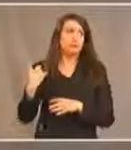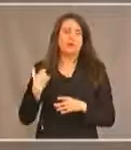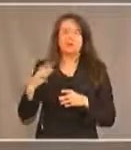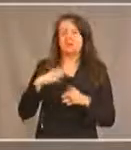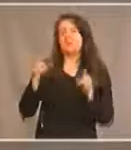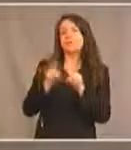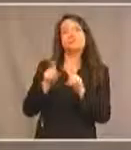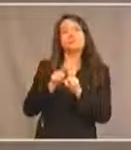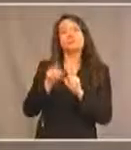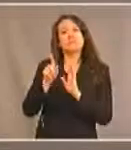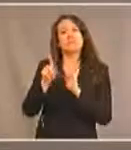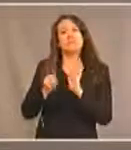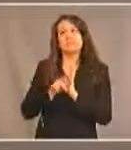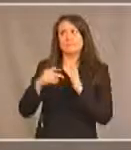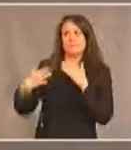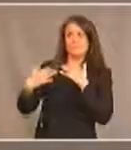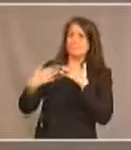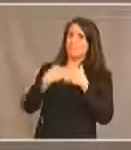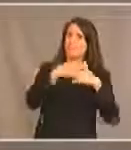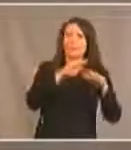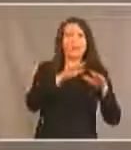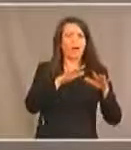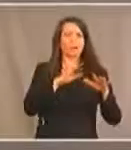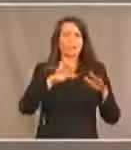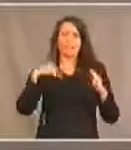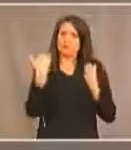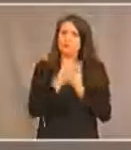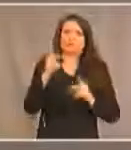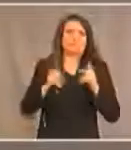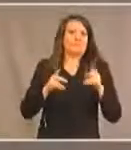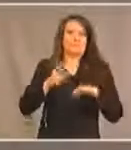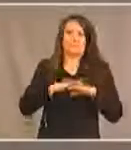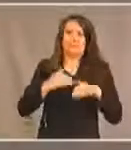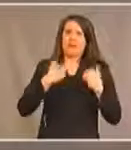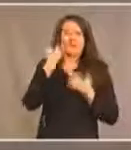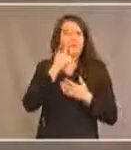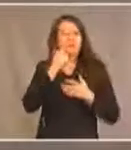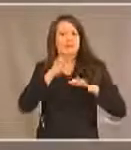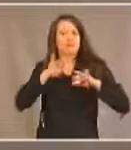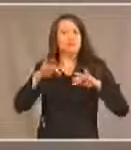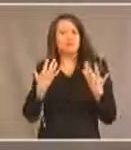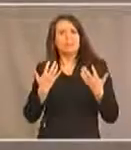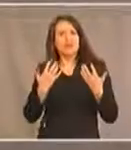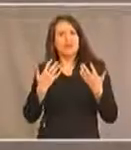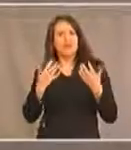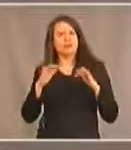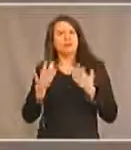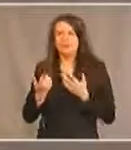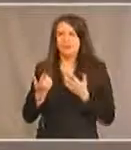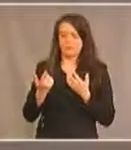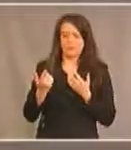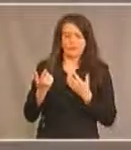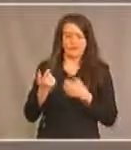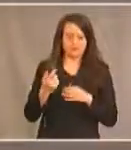ce principe nous touche tous dans tous les aspects de la vie. Comment peut-on répondre à cette question